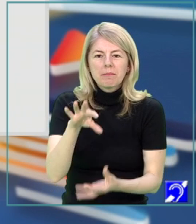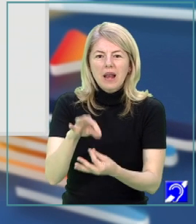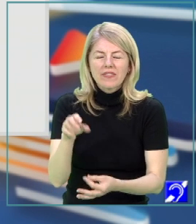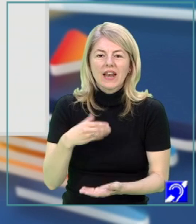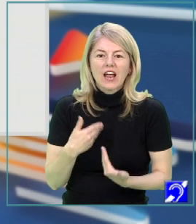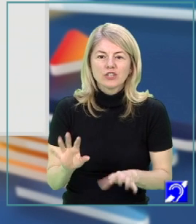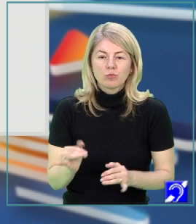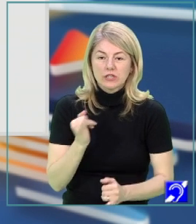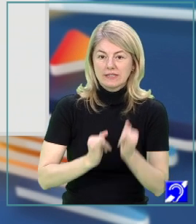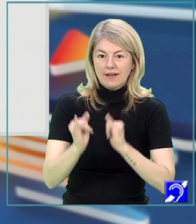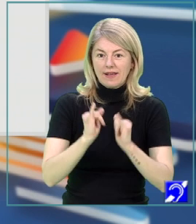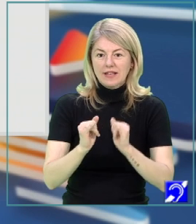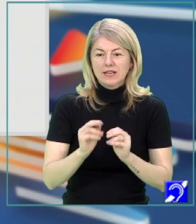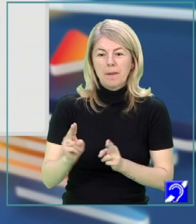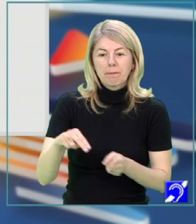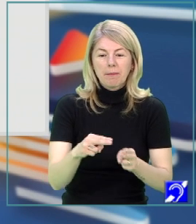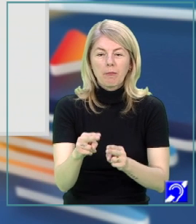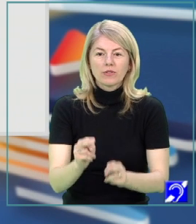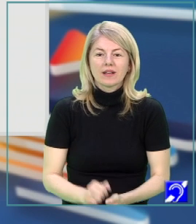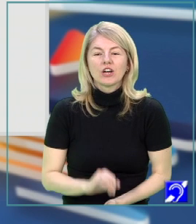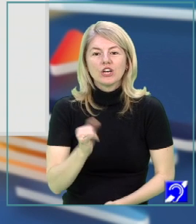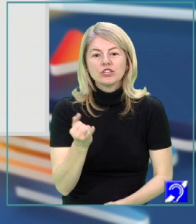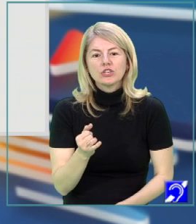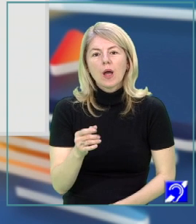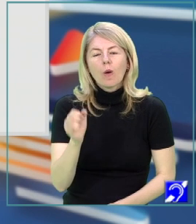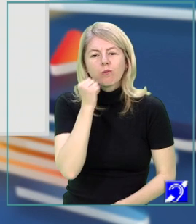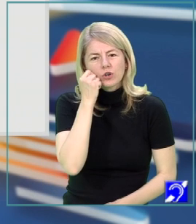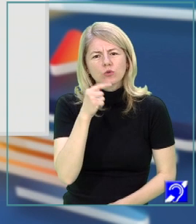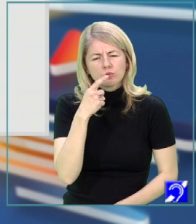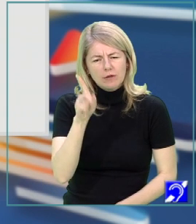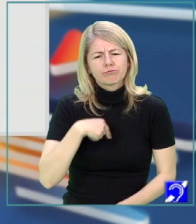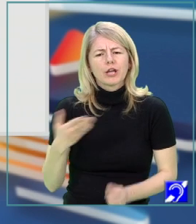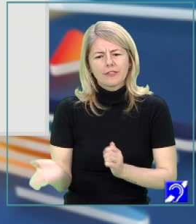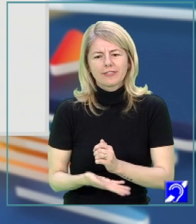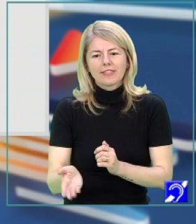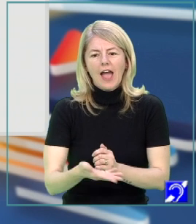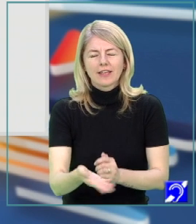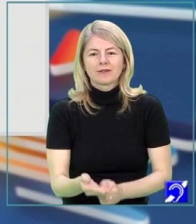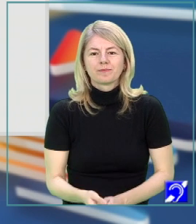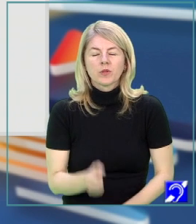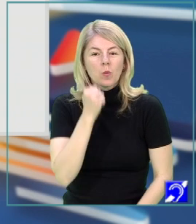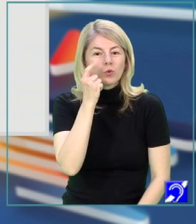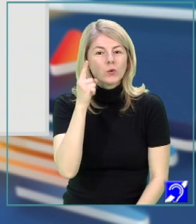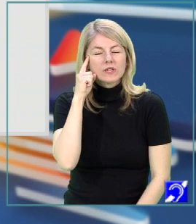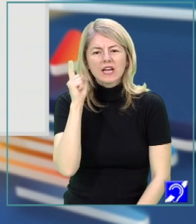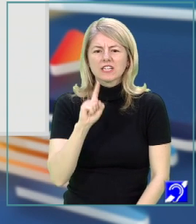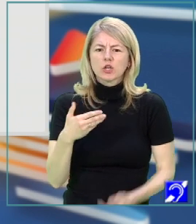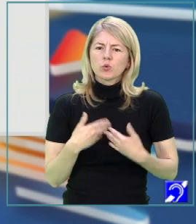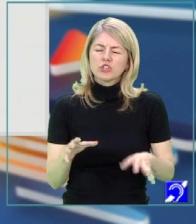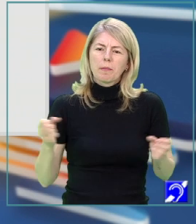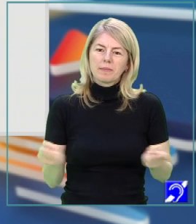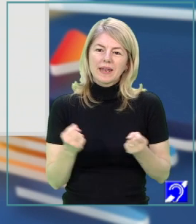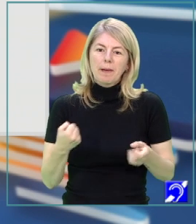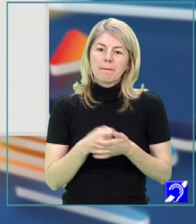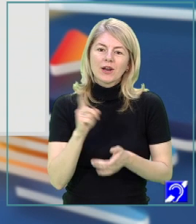începuseră să-și facă de cap pe potecile grădinii și cărora bunicul zicea că o să le vină de hac. Bunicul s-a gândit să nu ne apucăm de treabă